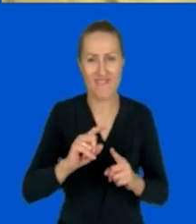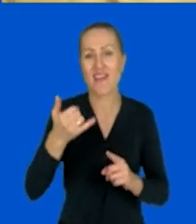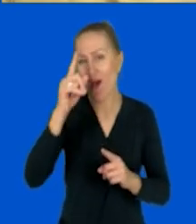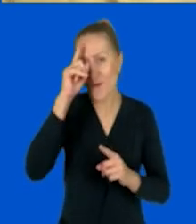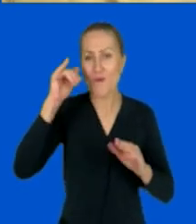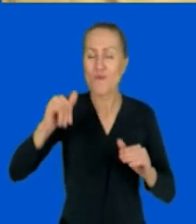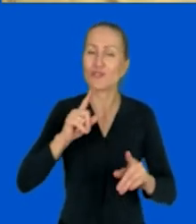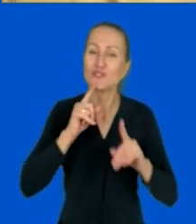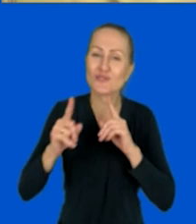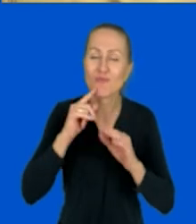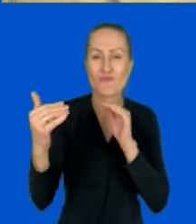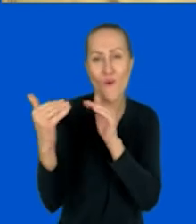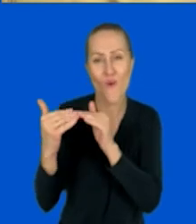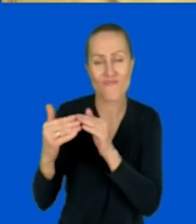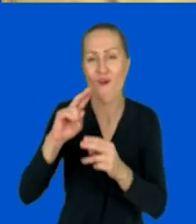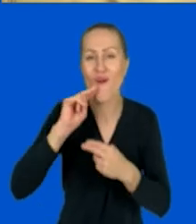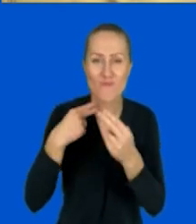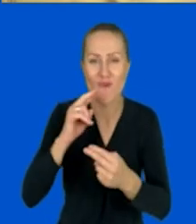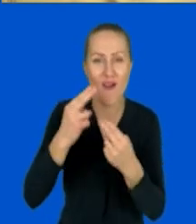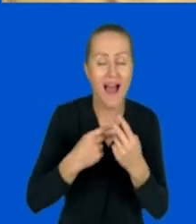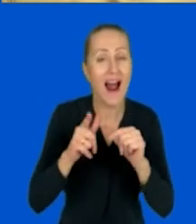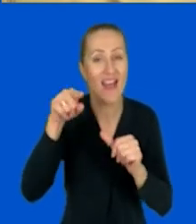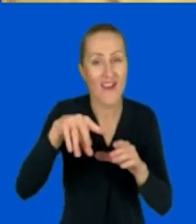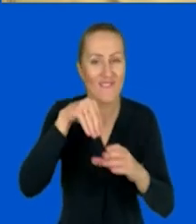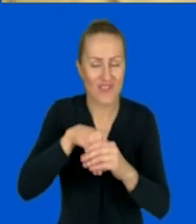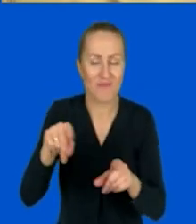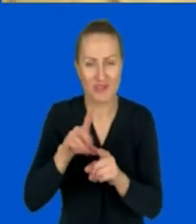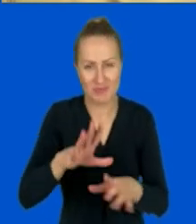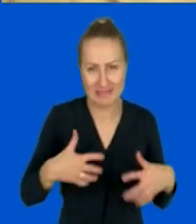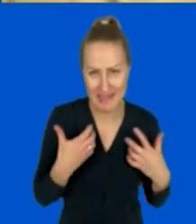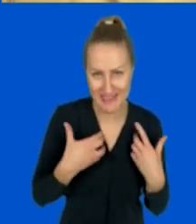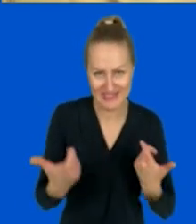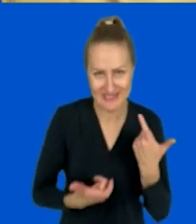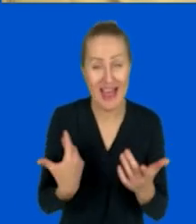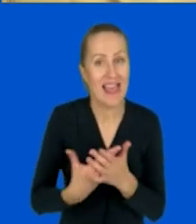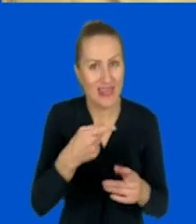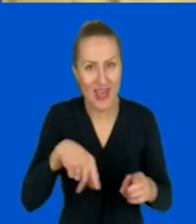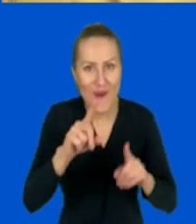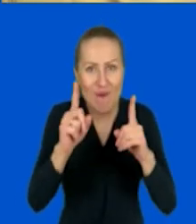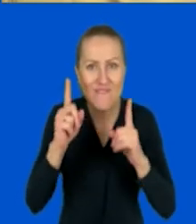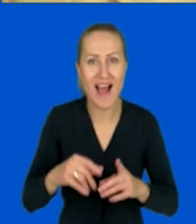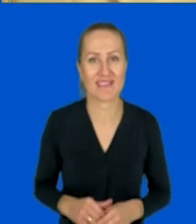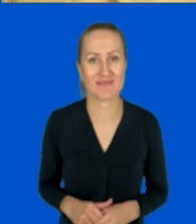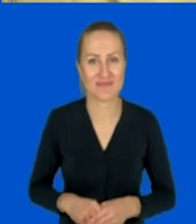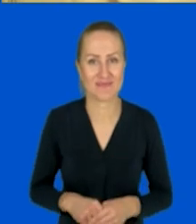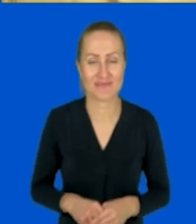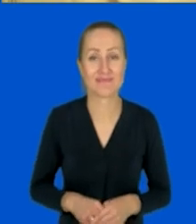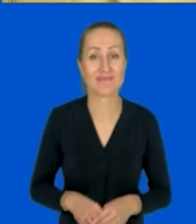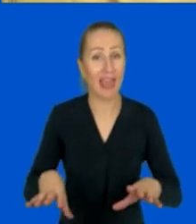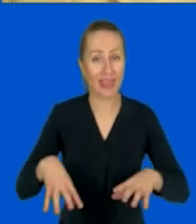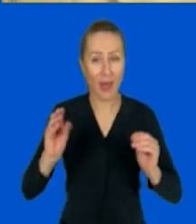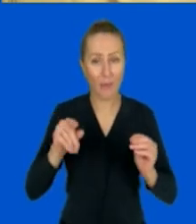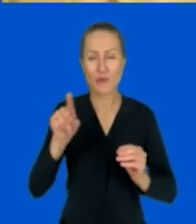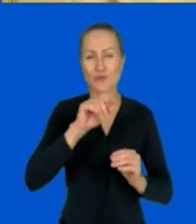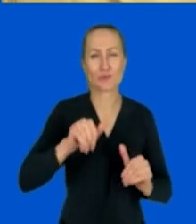sobą gadać i porównywać odpowiedzi, ale tutaj też będzie ekscytująco, więc uwaga. Na początku możecie być trochę